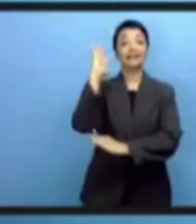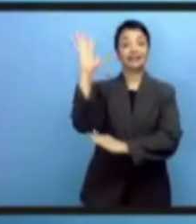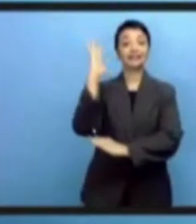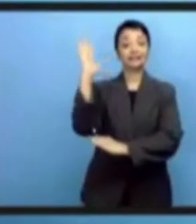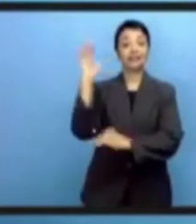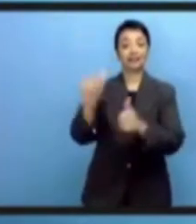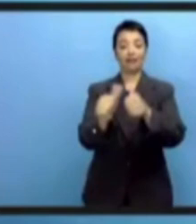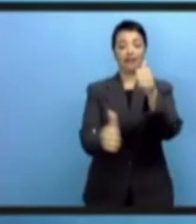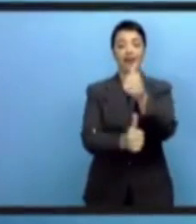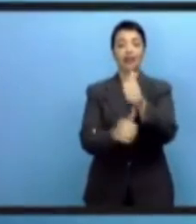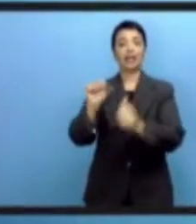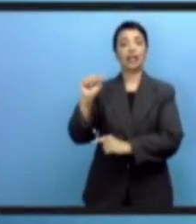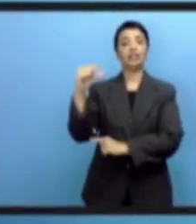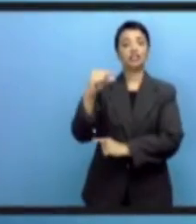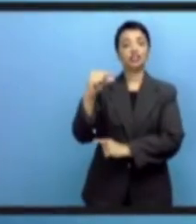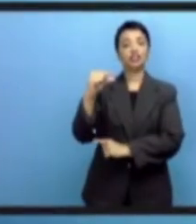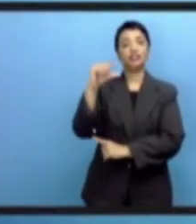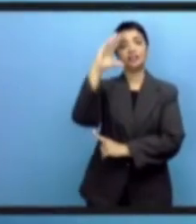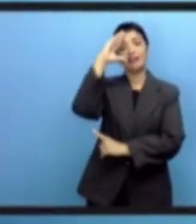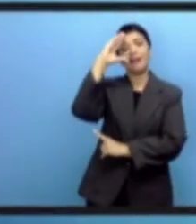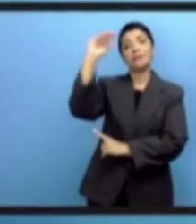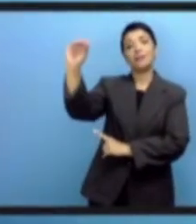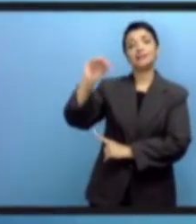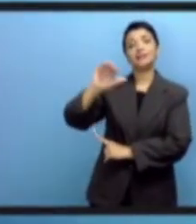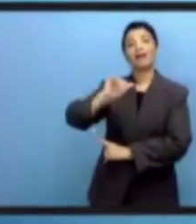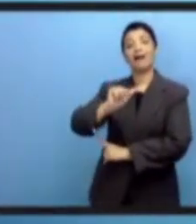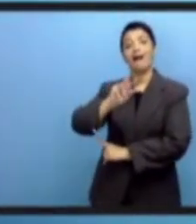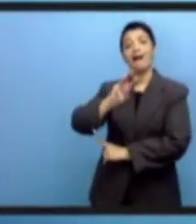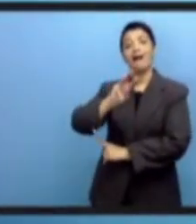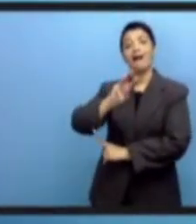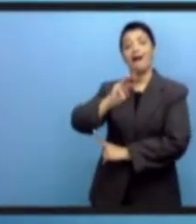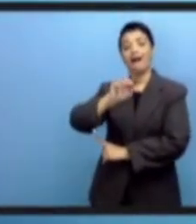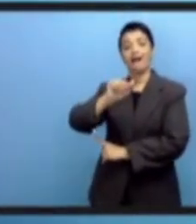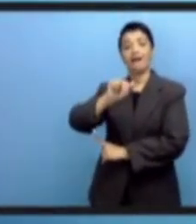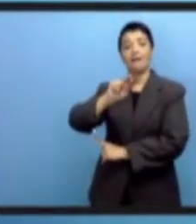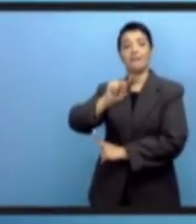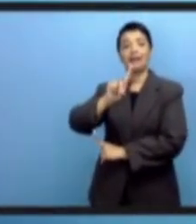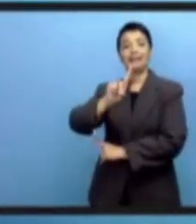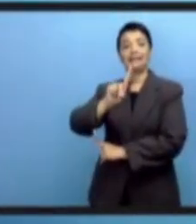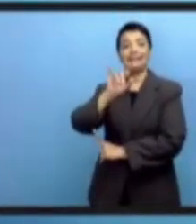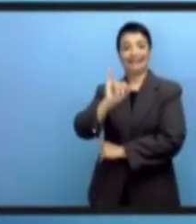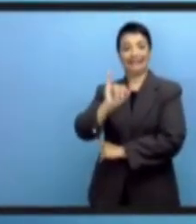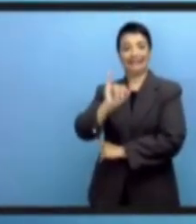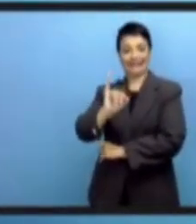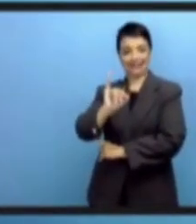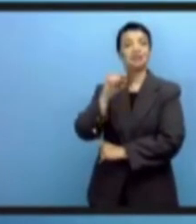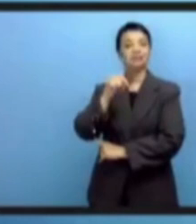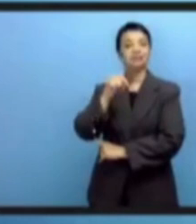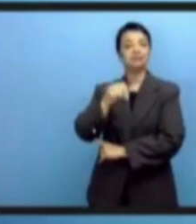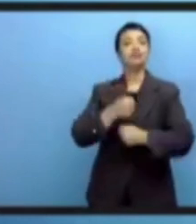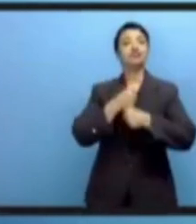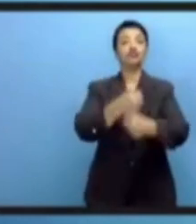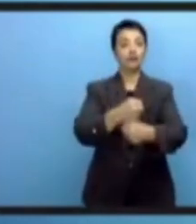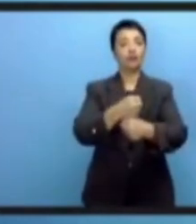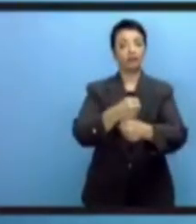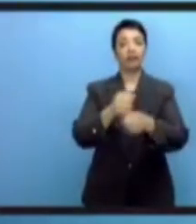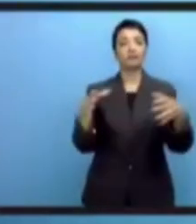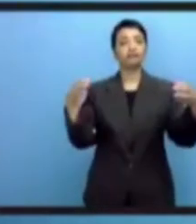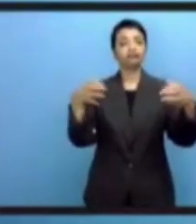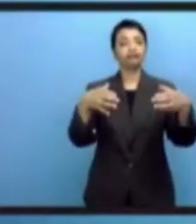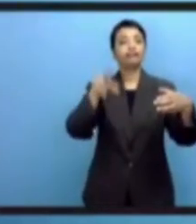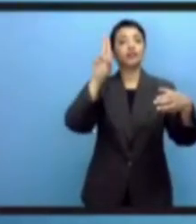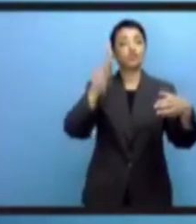Наш следующий выступающий, господин Амандип Синггил, который является